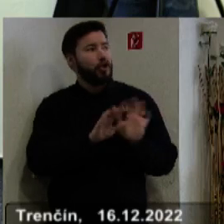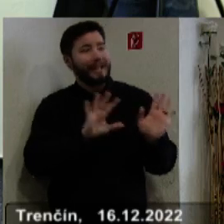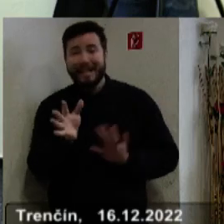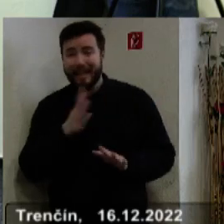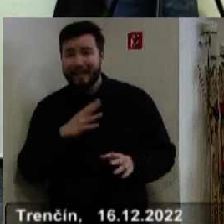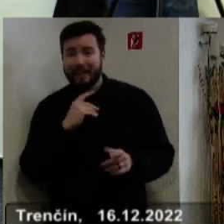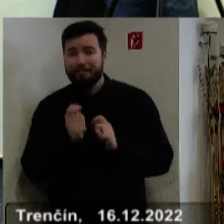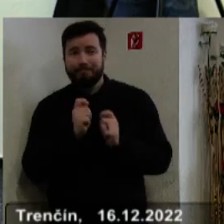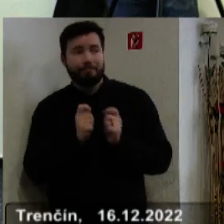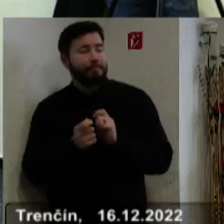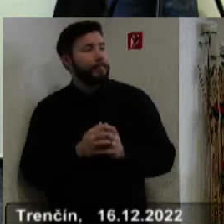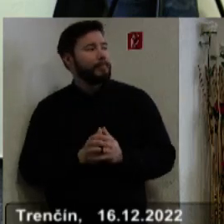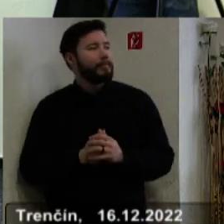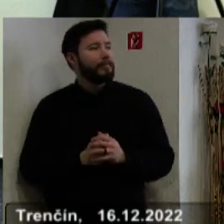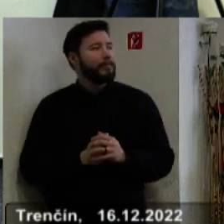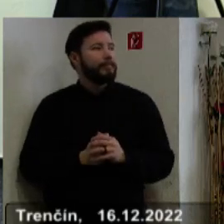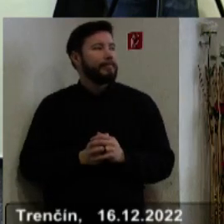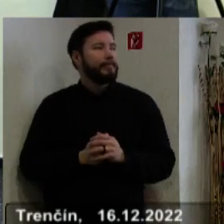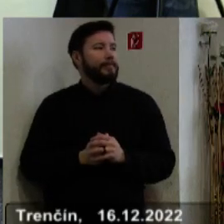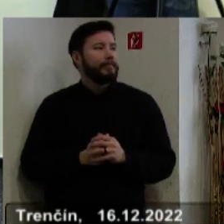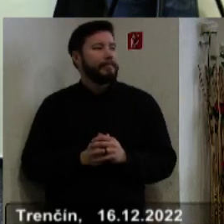pánu súvislného práciest druhého tretie tredy.